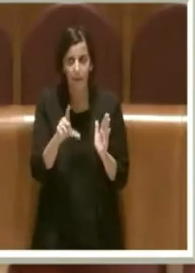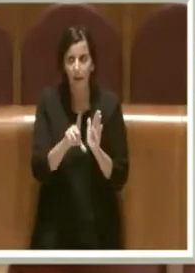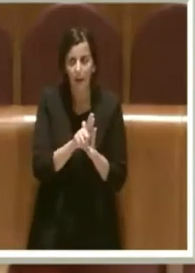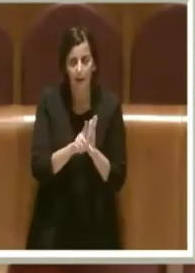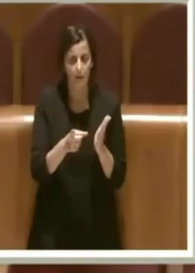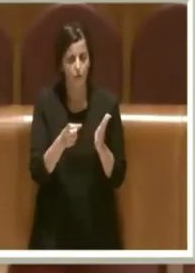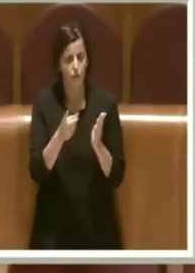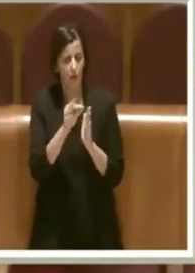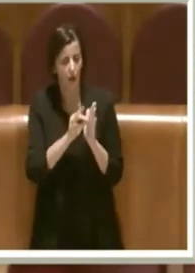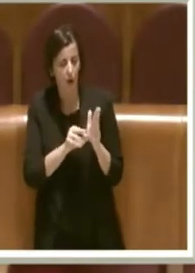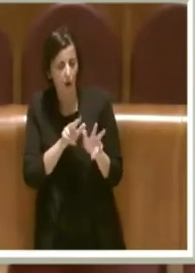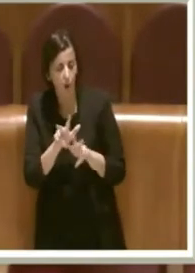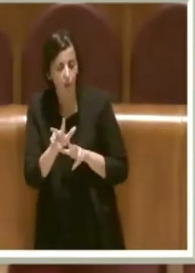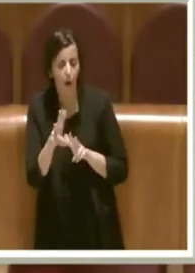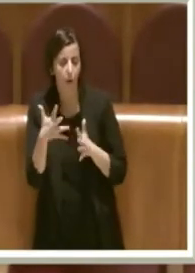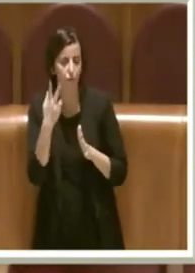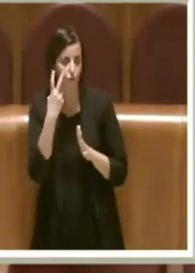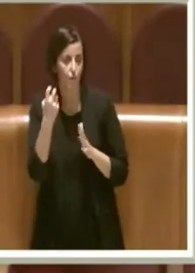comunale e lo statuto prevedono.